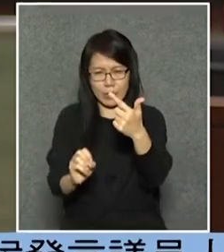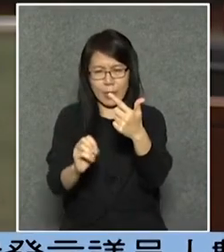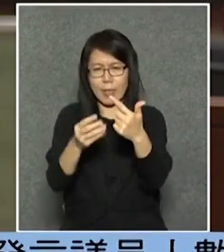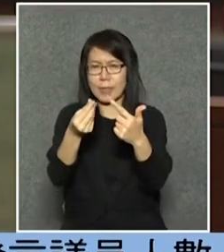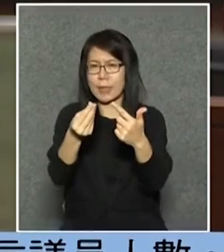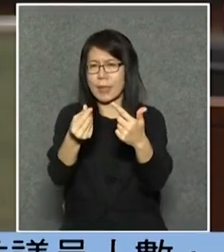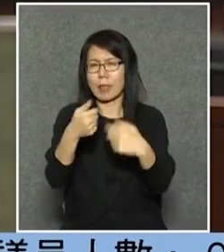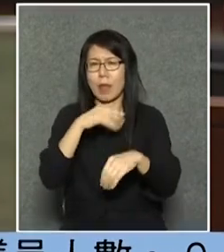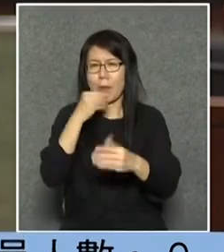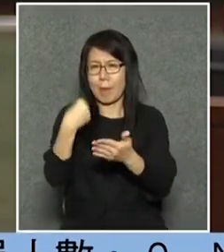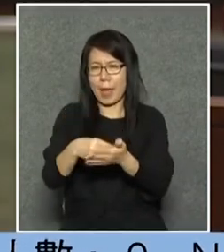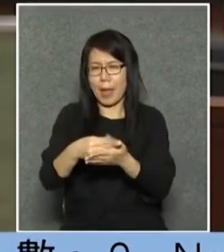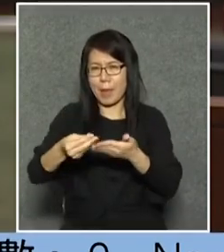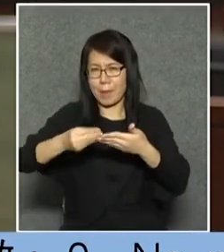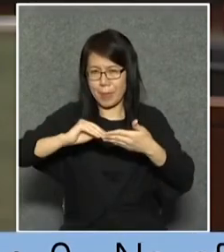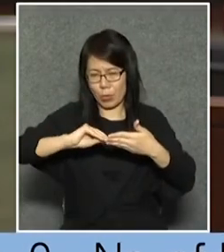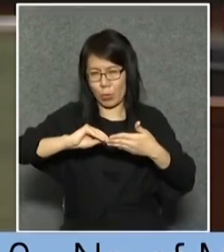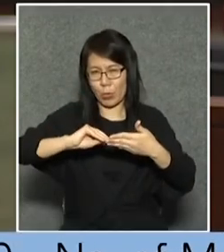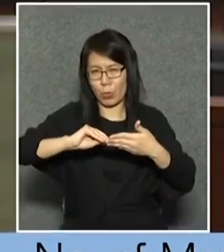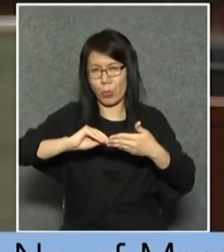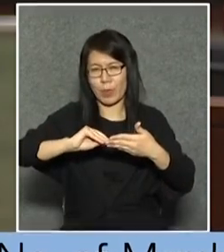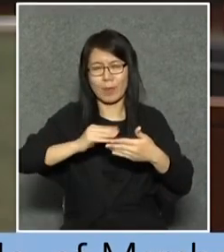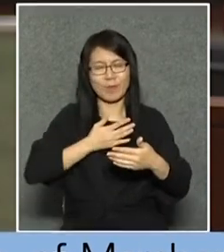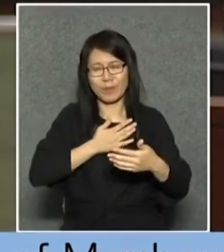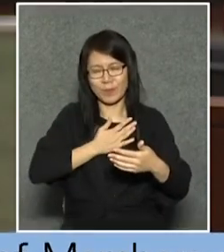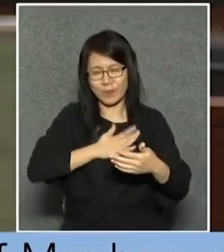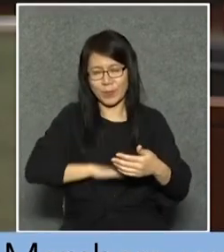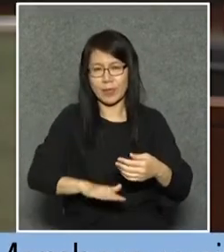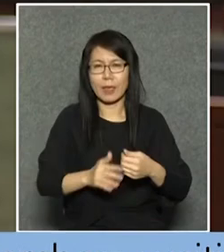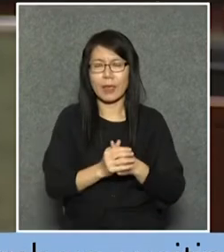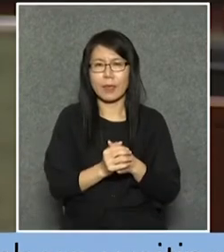去買了一張票就不擔憂他